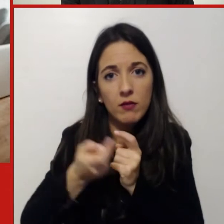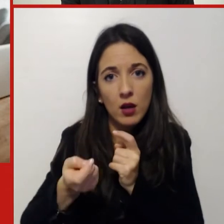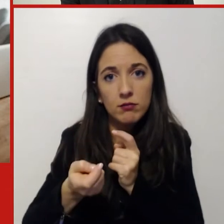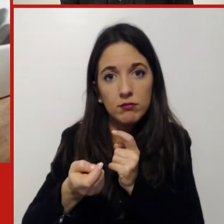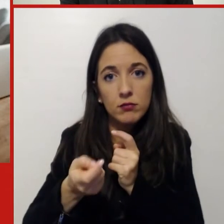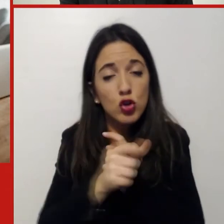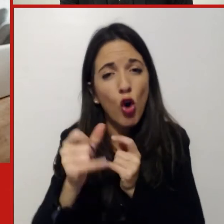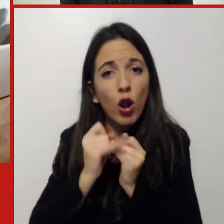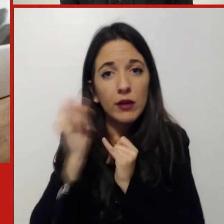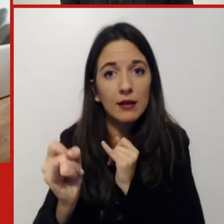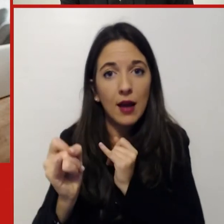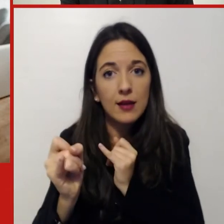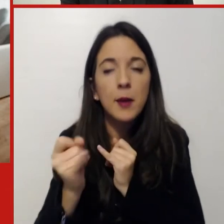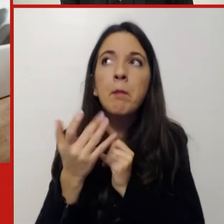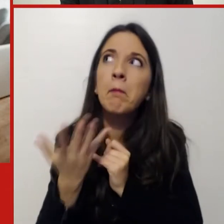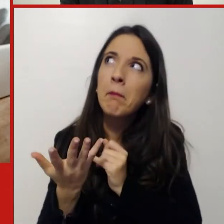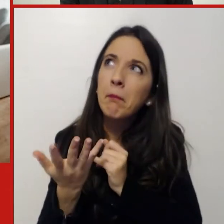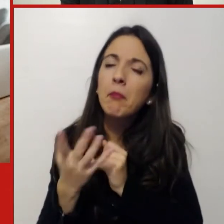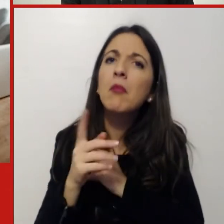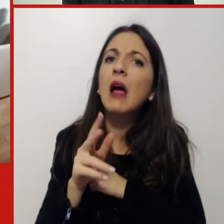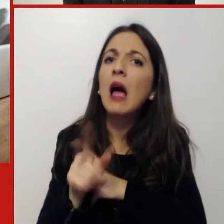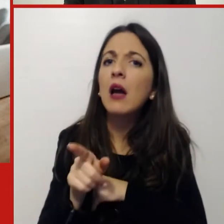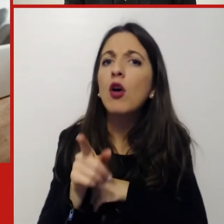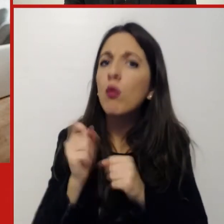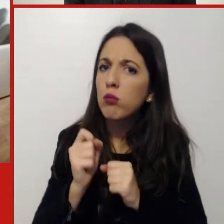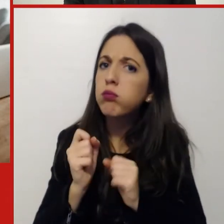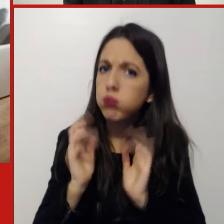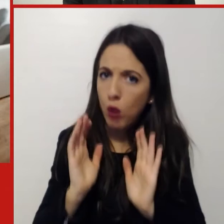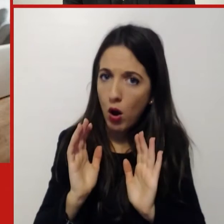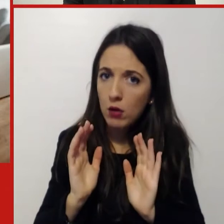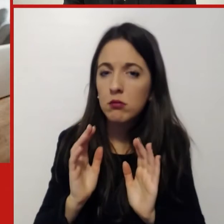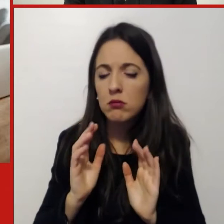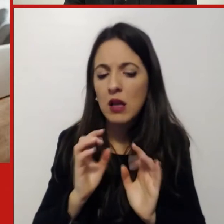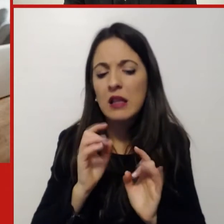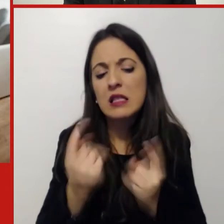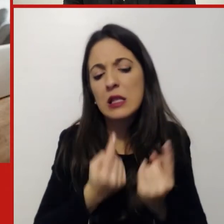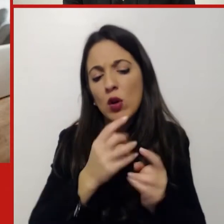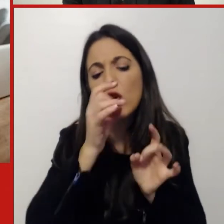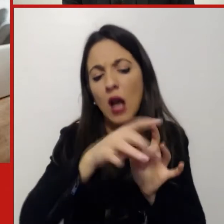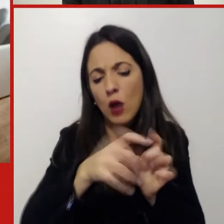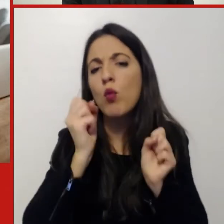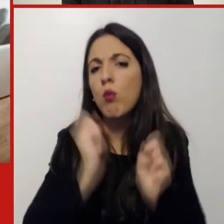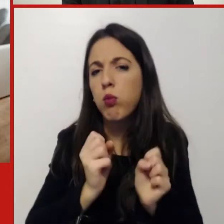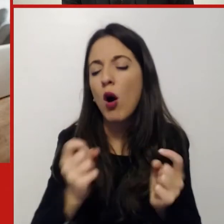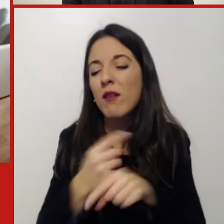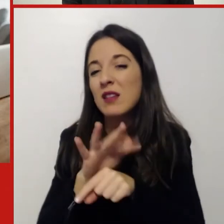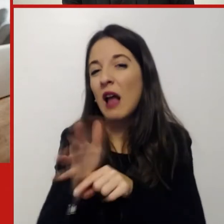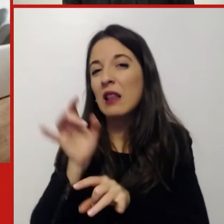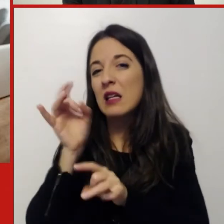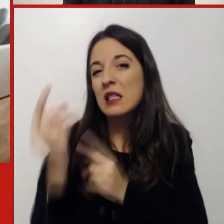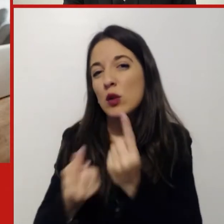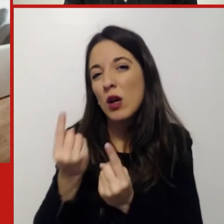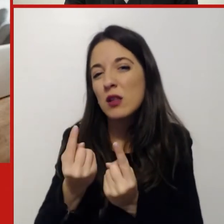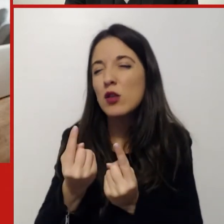può essere anche sostenibile, possibile in altri può risultare incompatibile rispetto anche a